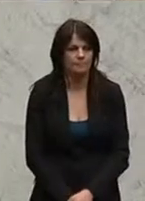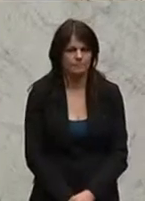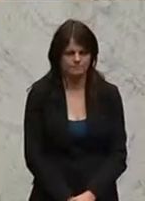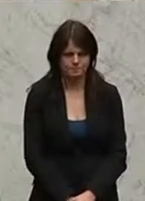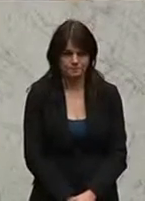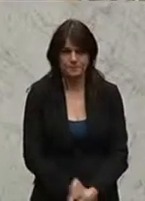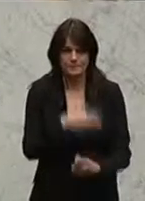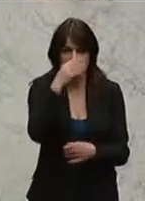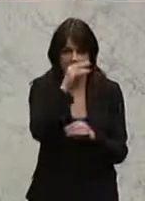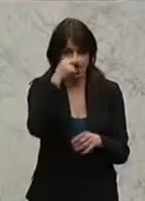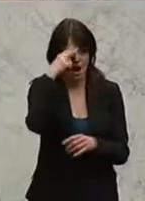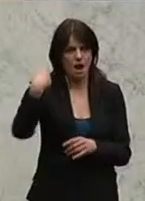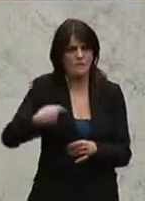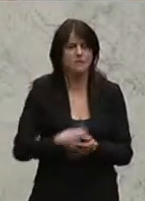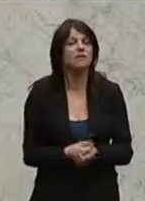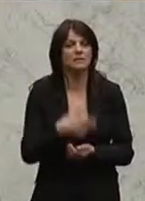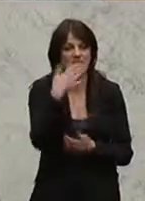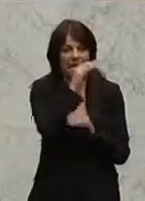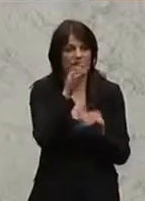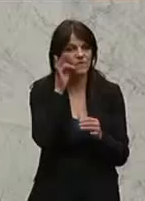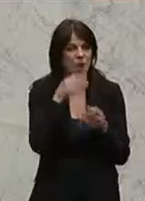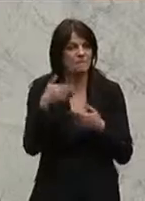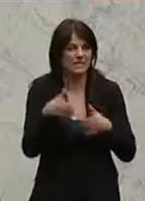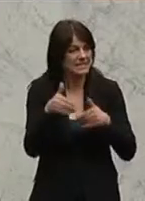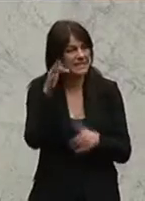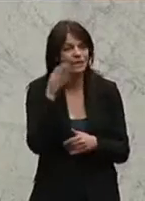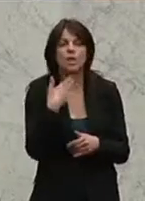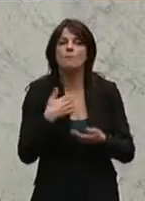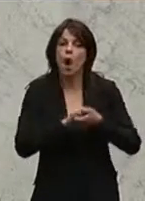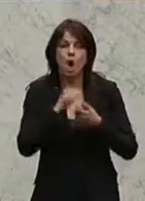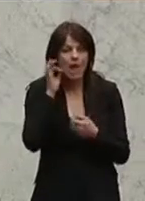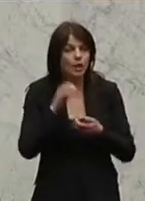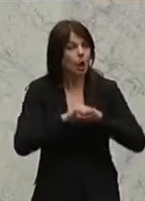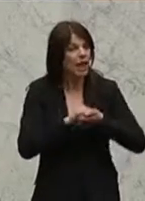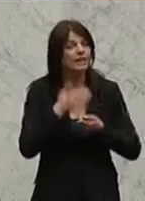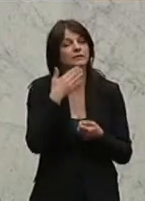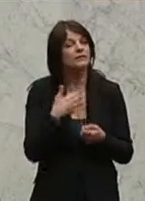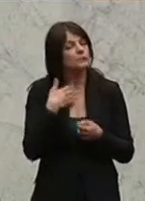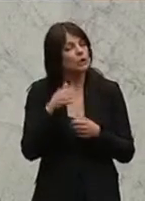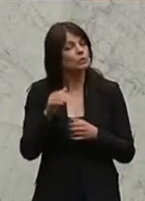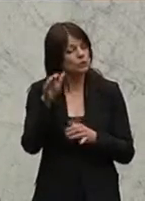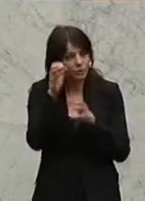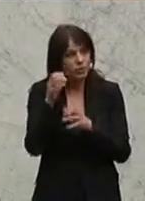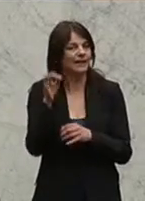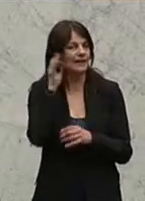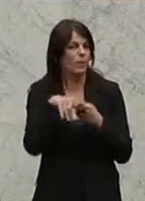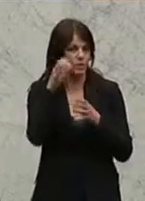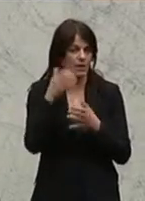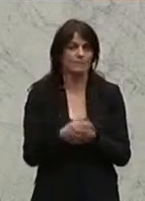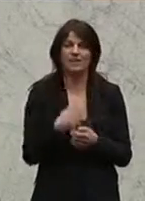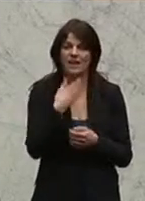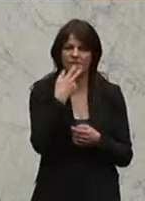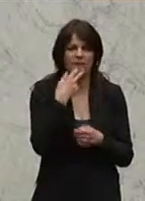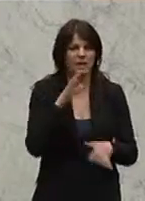Sie kritisiert das vor allem das Instrument politisch gesteuert. gut, Katharina Kucharowicz, die Kinder- und Jugendsprecherin der